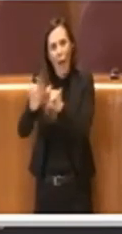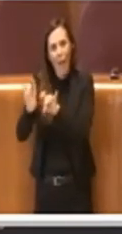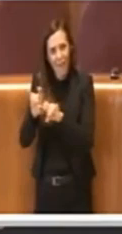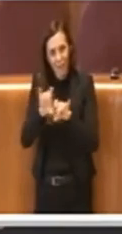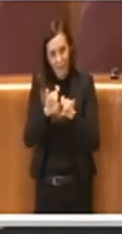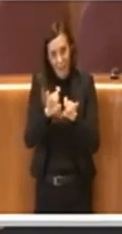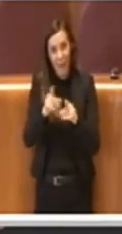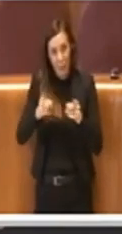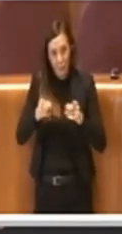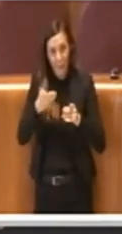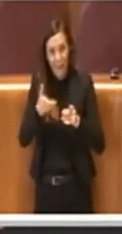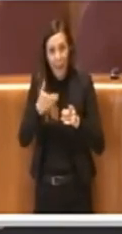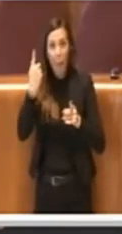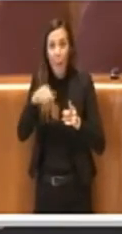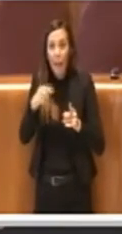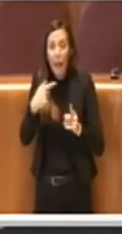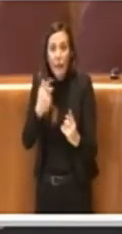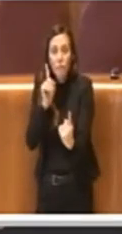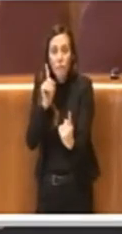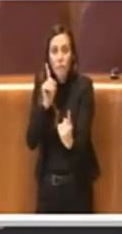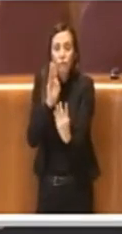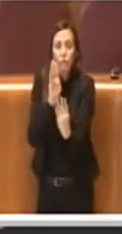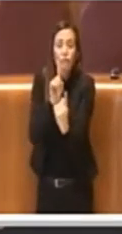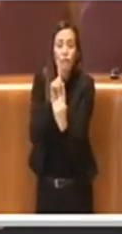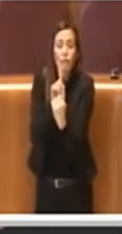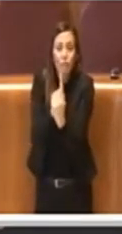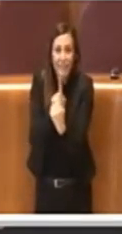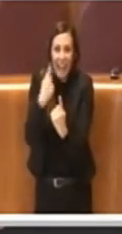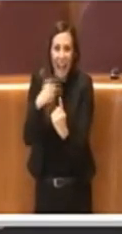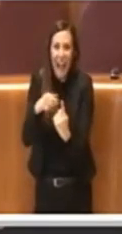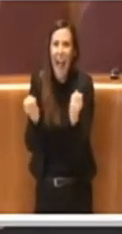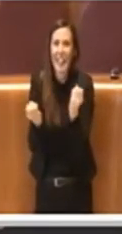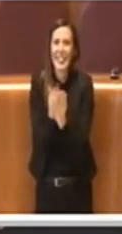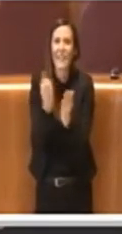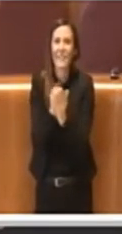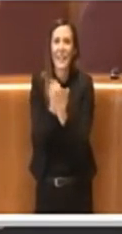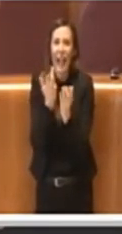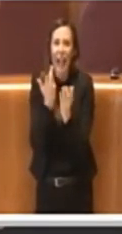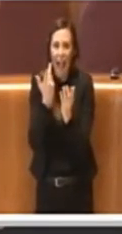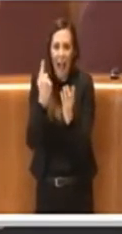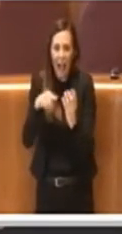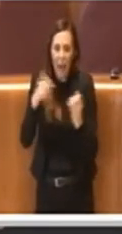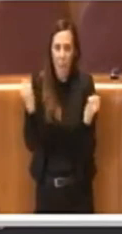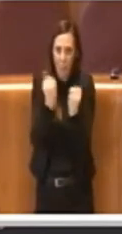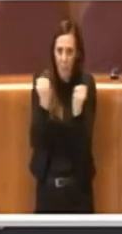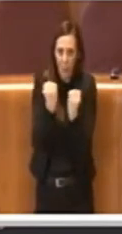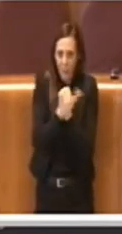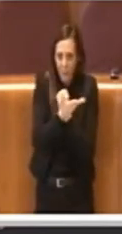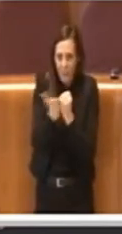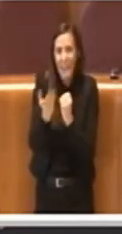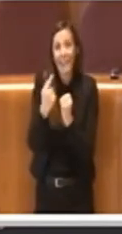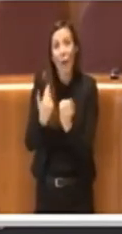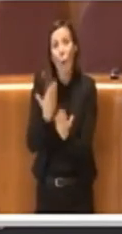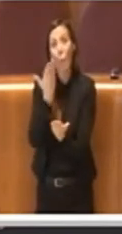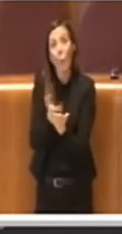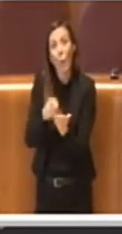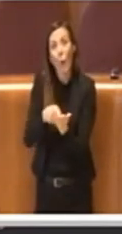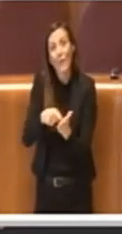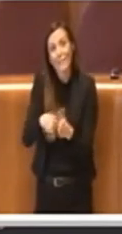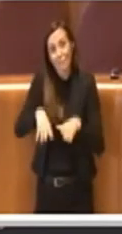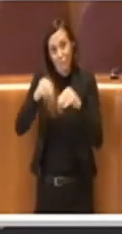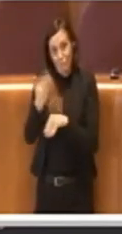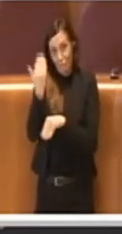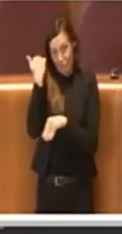venire incontro a tutte le attività produttive, per cui la proposta iniziale si proponeva di aiutare non